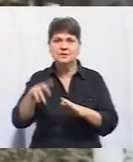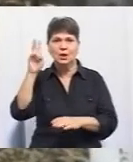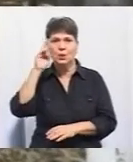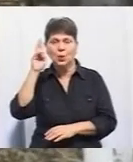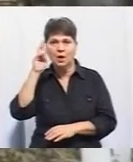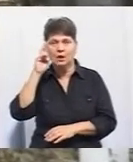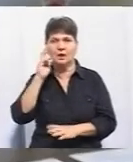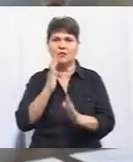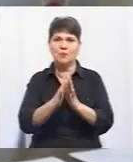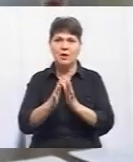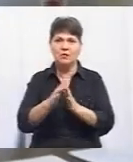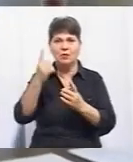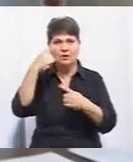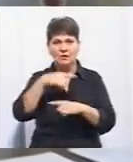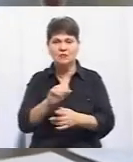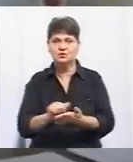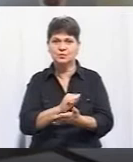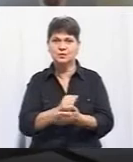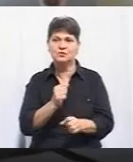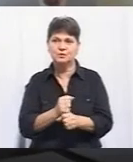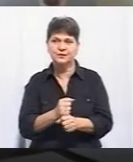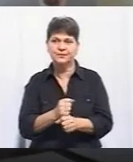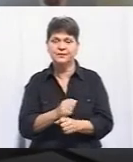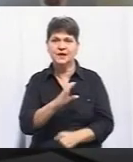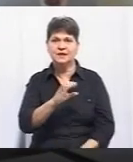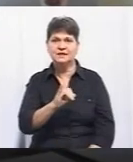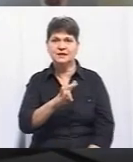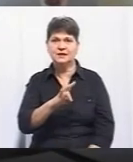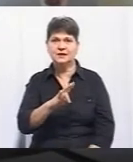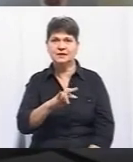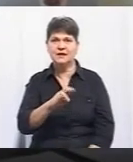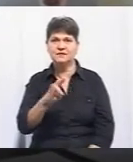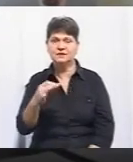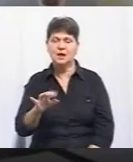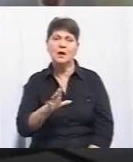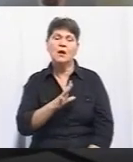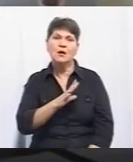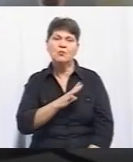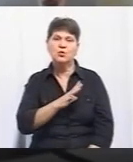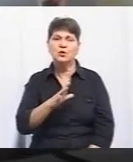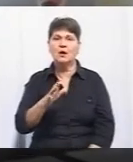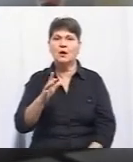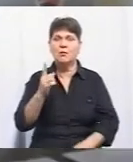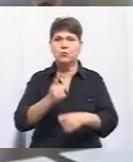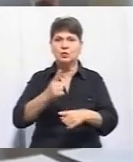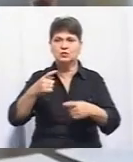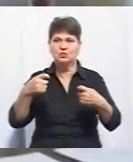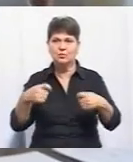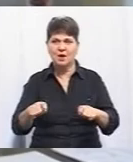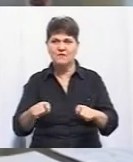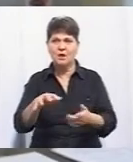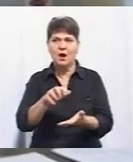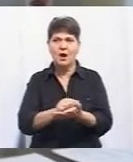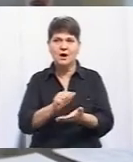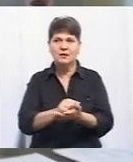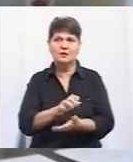технічну документацію, каже Синявський. Було заблоковано питання щодо продажу права оренди даної земельної ділянки і таким чином нам не